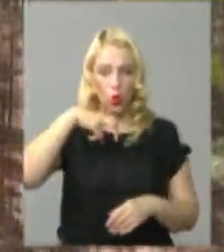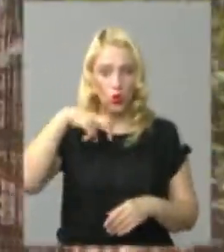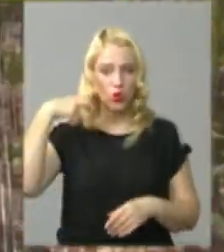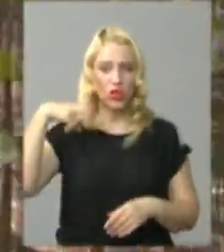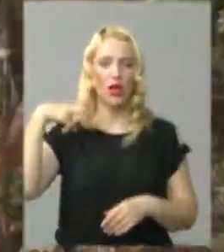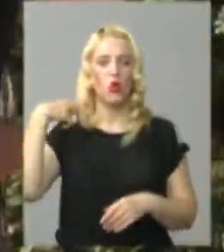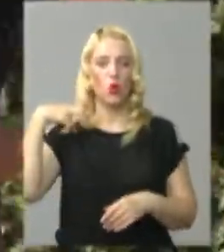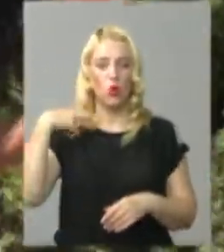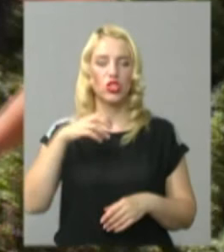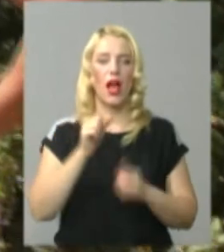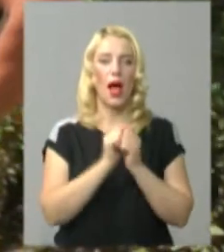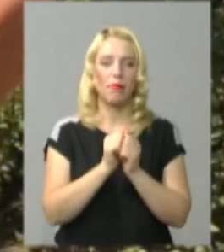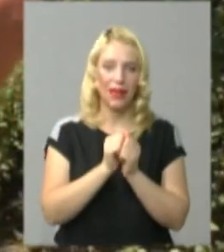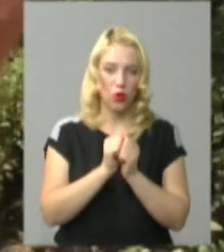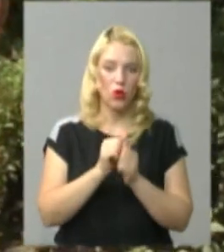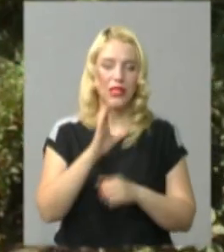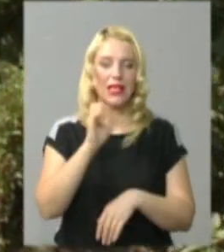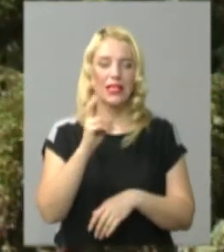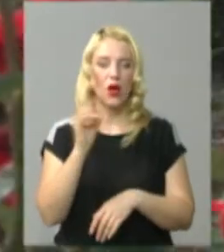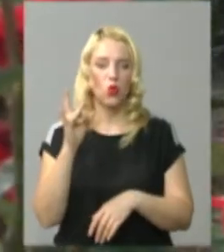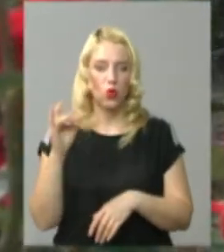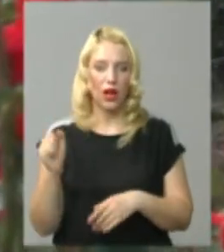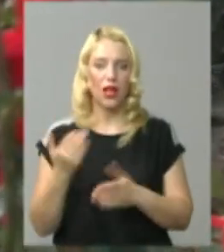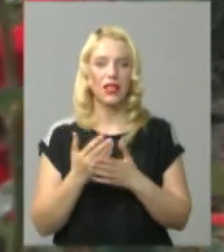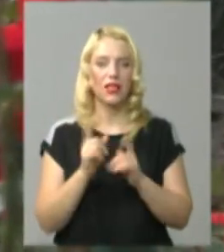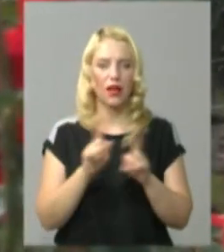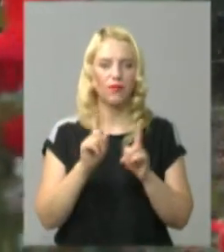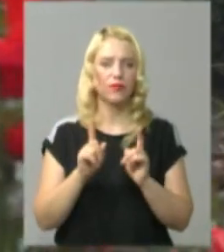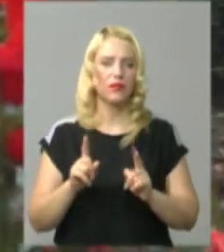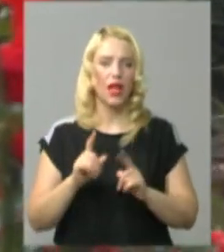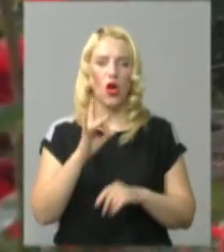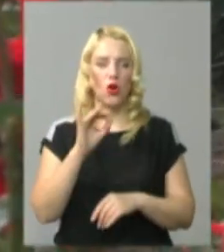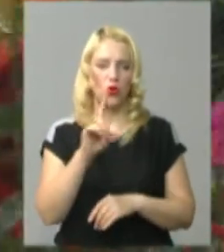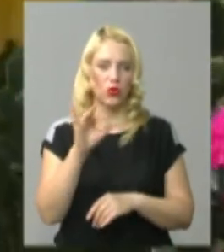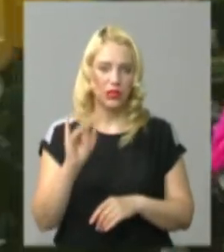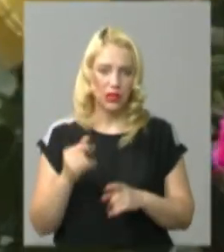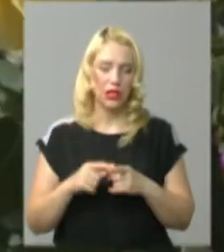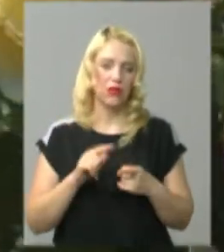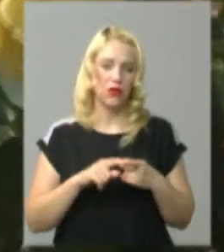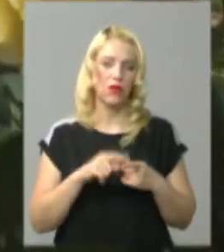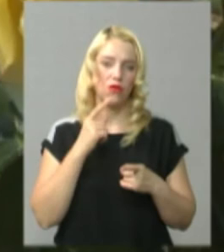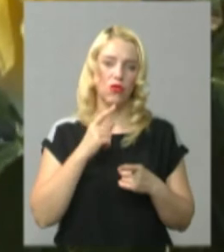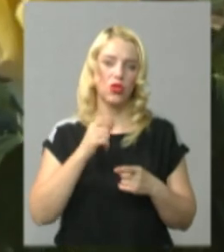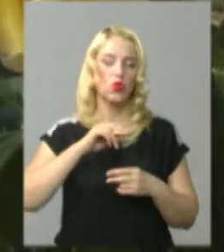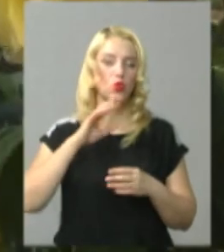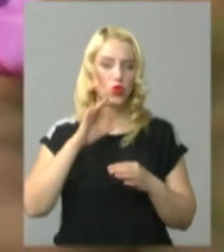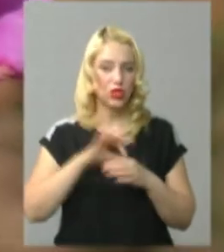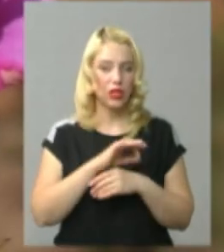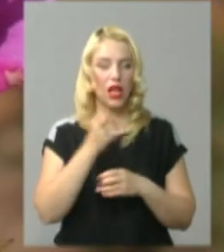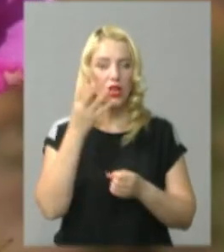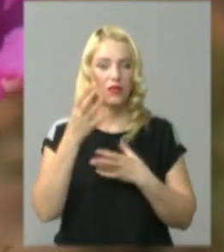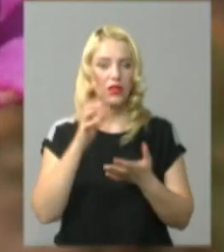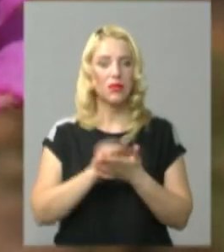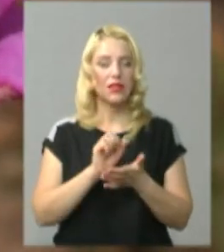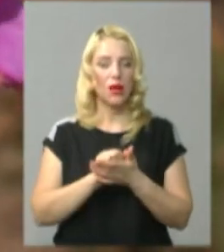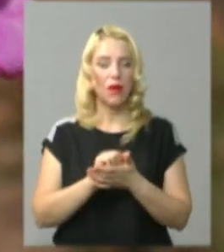абрикоси та сакура. Окрасою полів є 200 ексклюзивних сортів троянд, каже дружина фермера Ольга Свідерська. Додає, квітами у